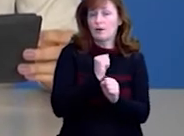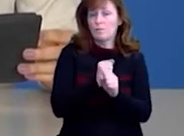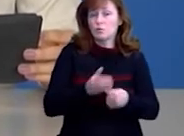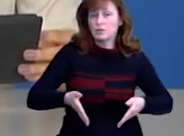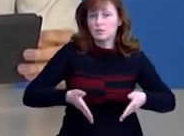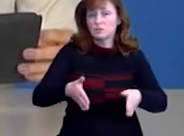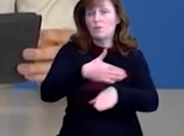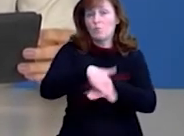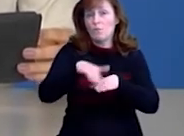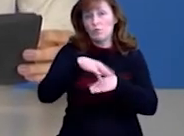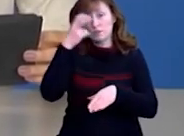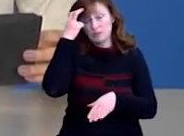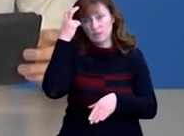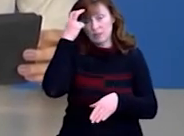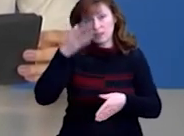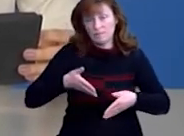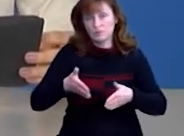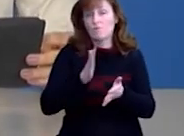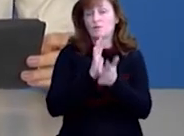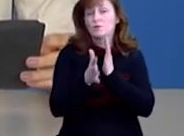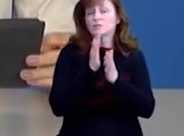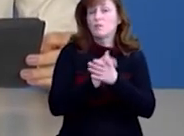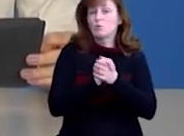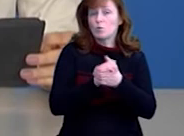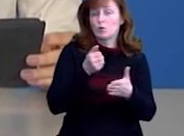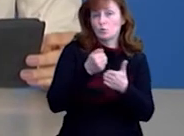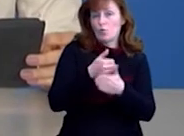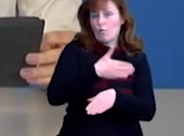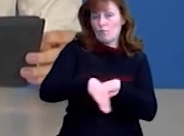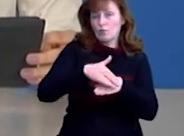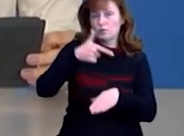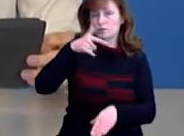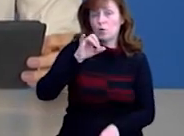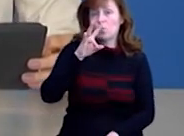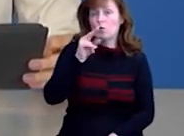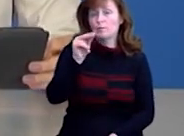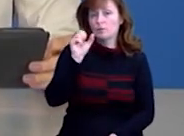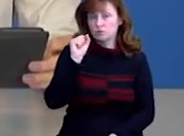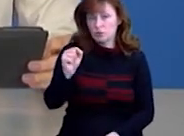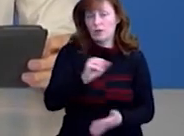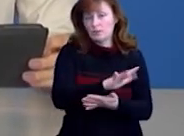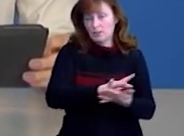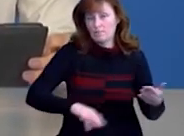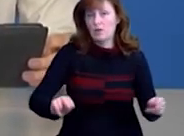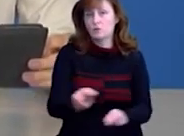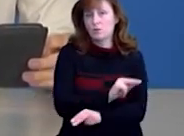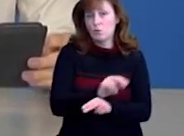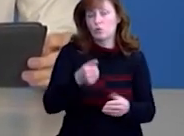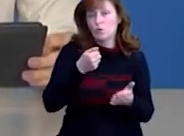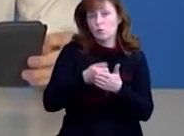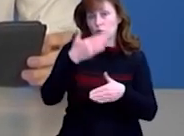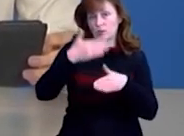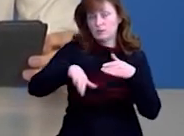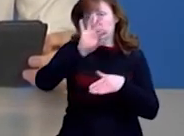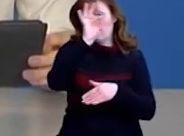дороги по вулиці Київській від проспекту Меру до вулиці Гончої. Триватимуть вони до кінця вересня, сказав Суспільному фахівець